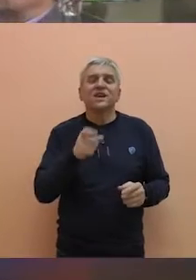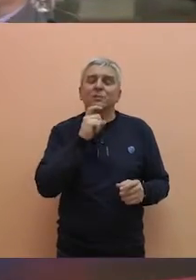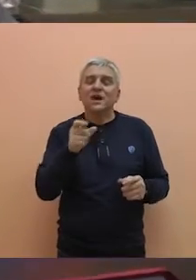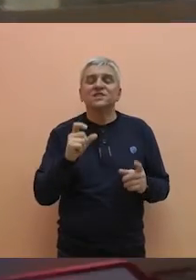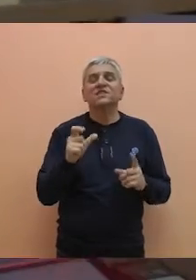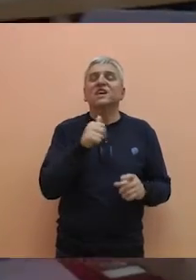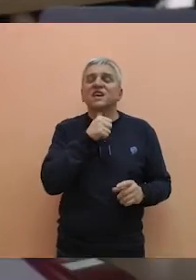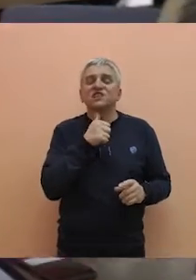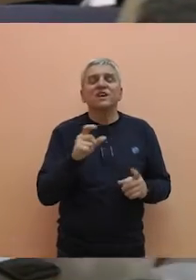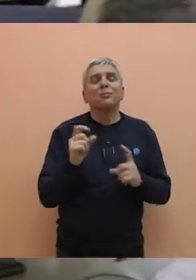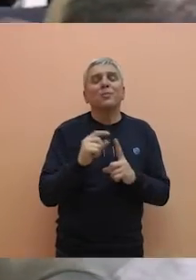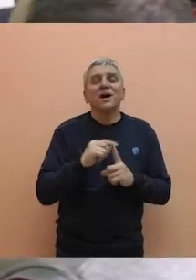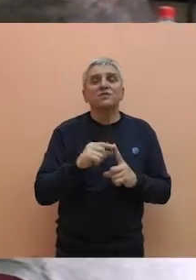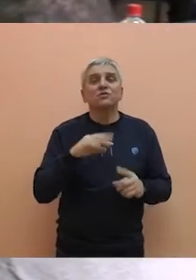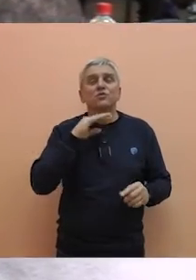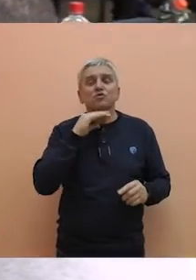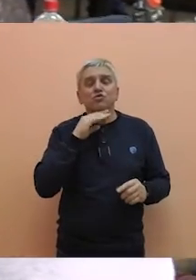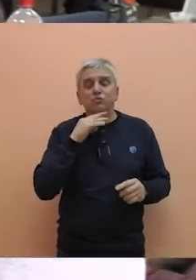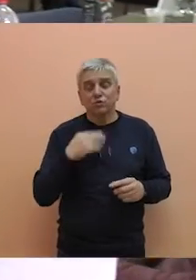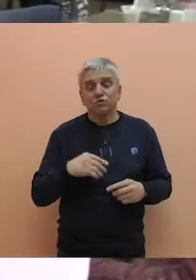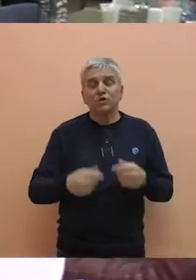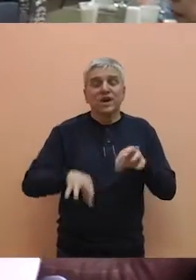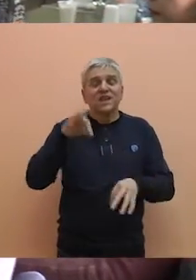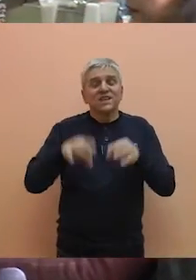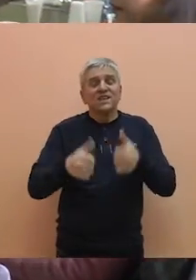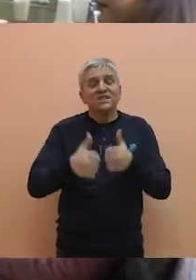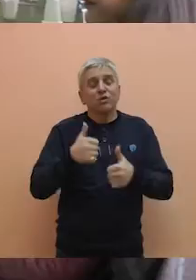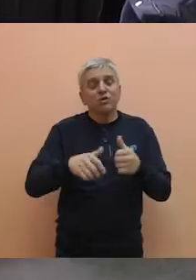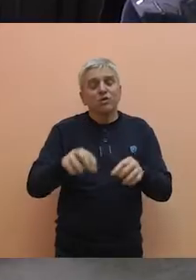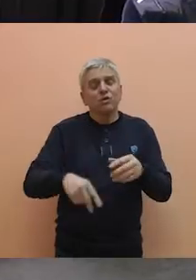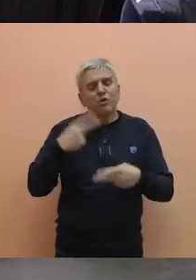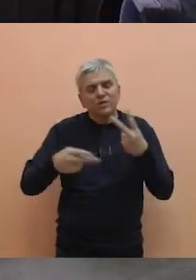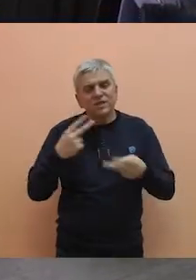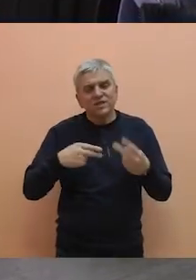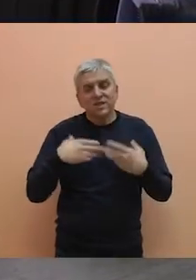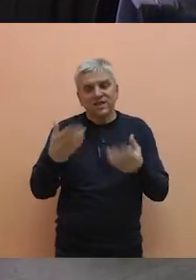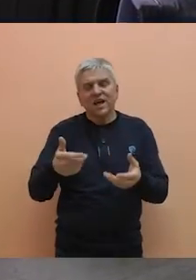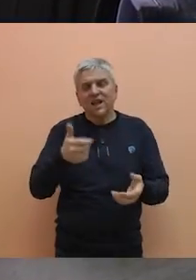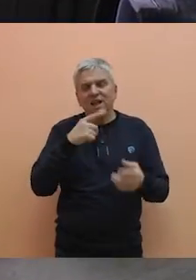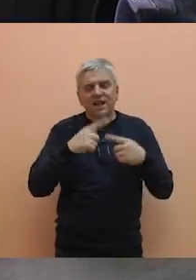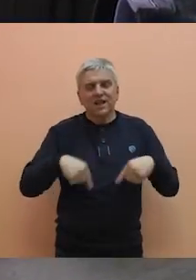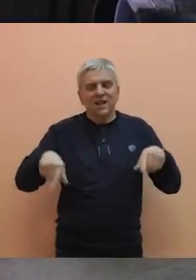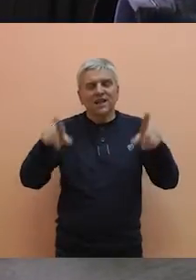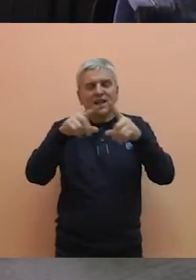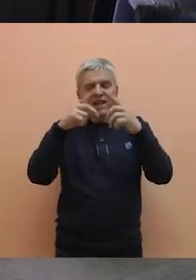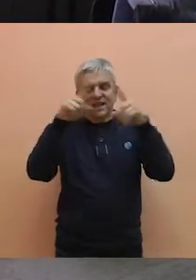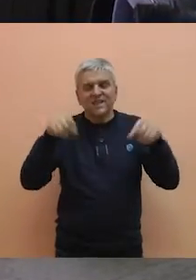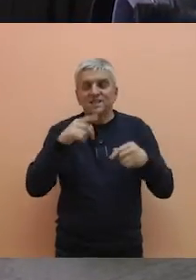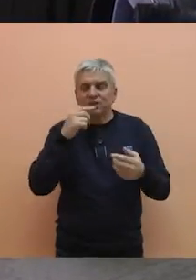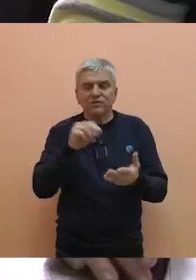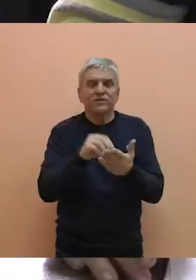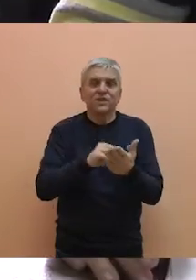jedinstva Ištan Pastor u subotu je izbornoj komisiji opštine Bečaj predala izbornu listu koja je dan kasnije